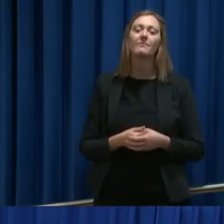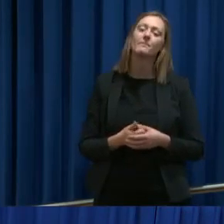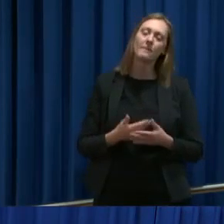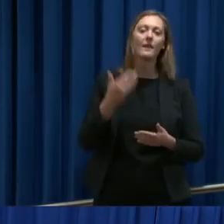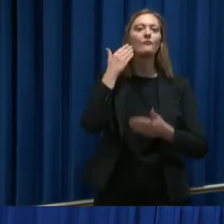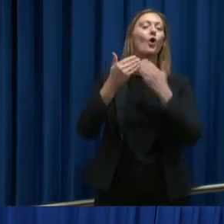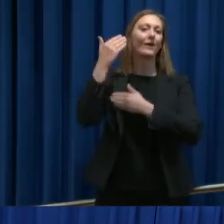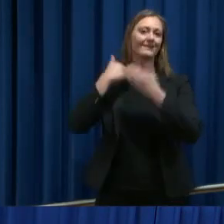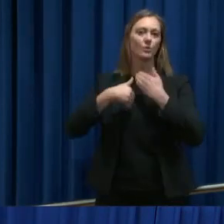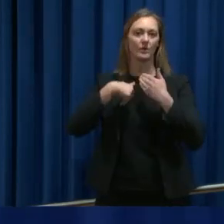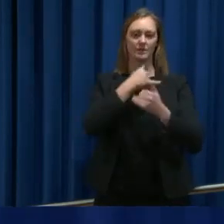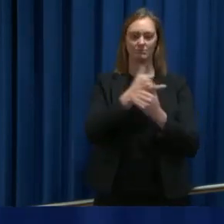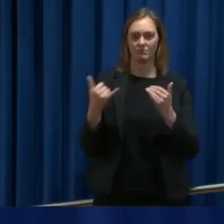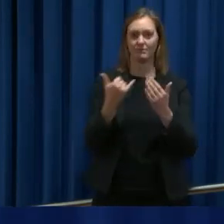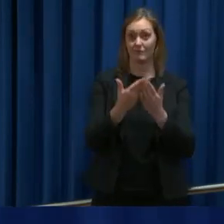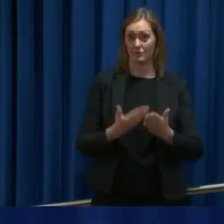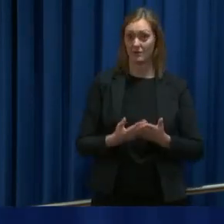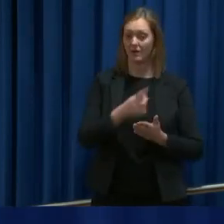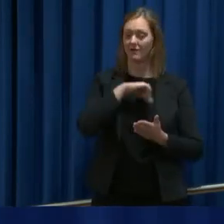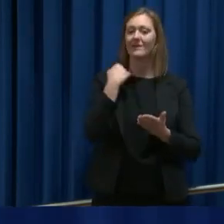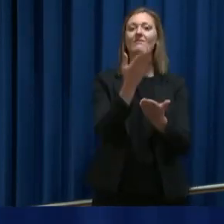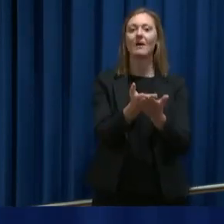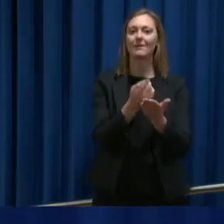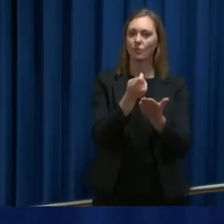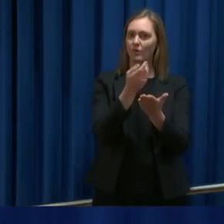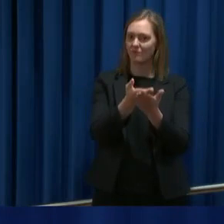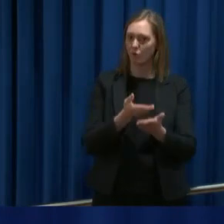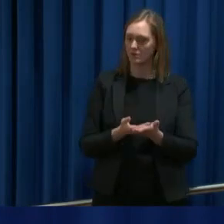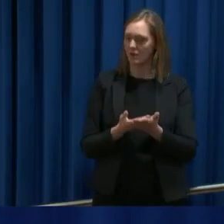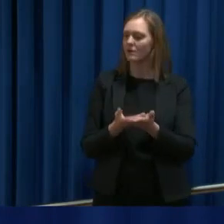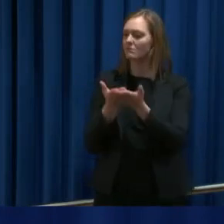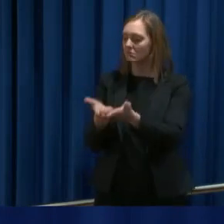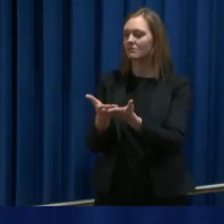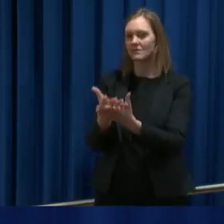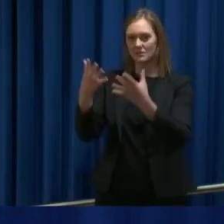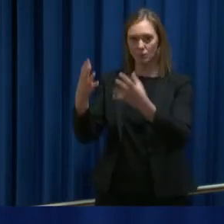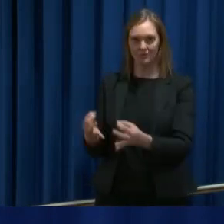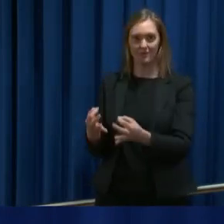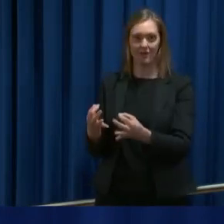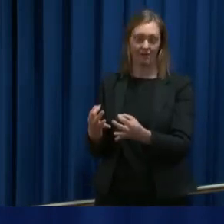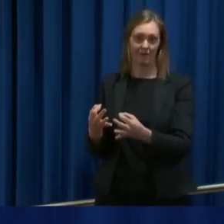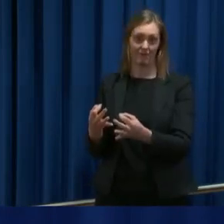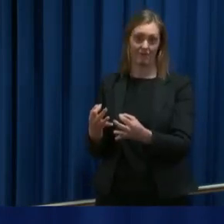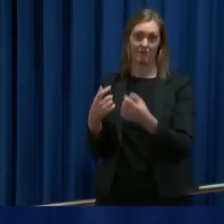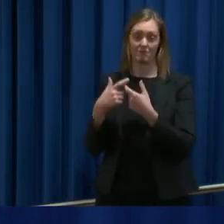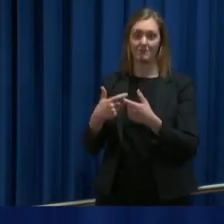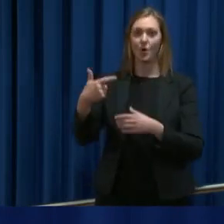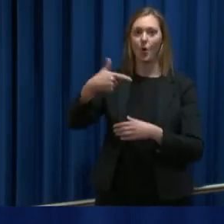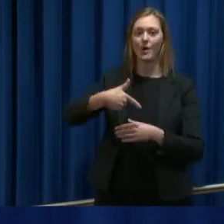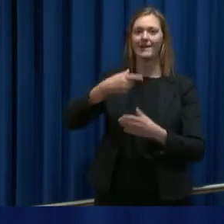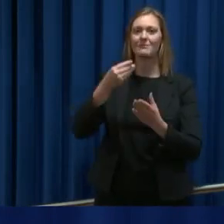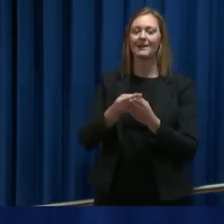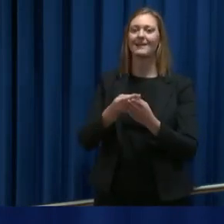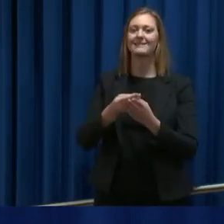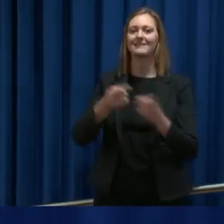Forhistorien til disse forslagene er jo blant annet at vi fremmet noen forslag av denne typen til Stortinget i forbindelse med oljeprisfallet og